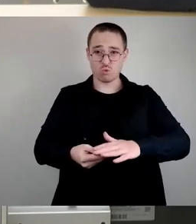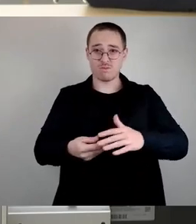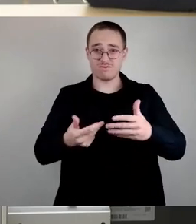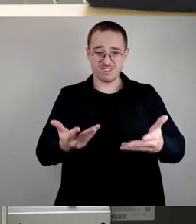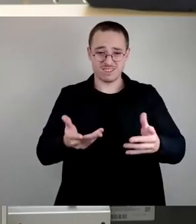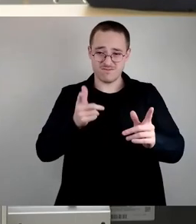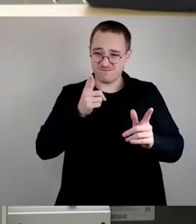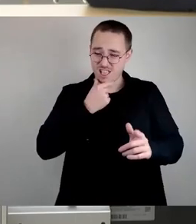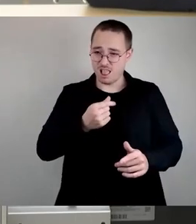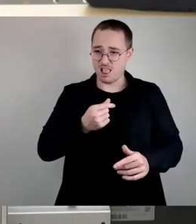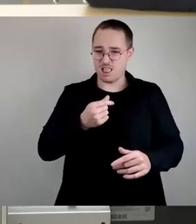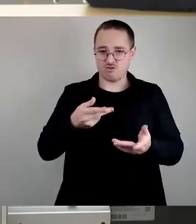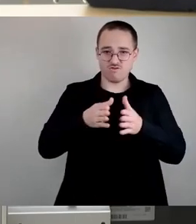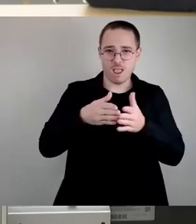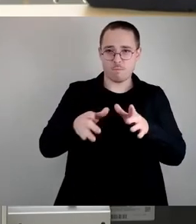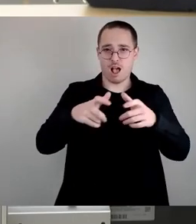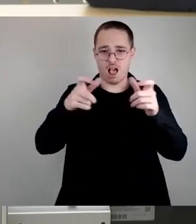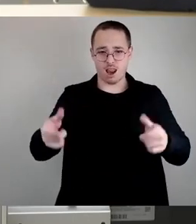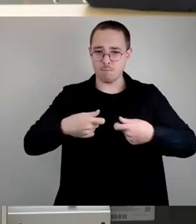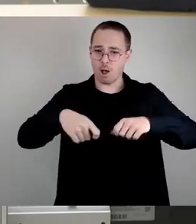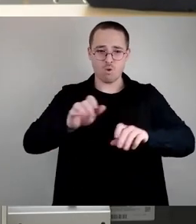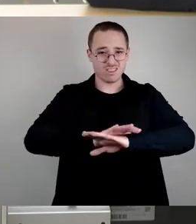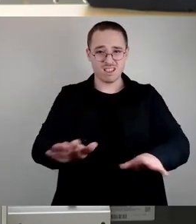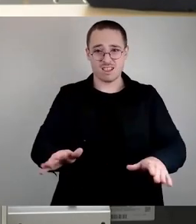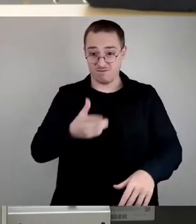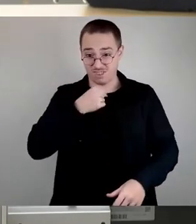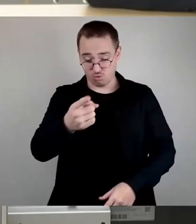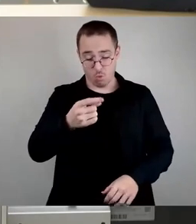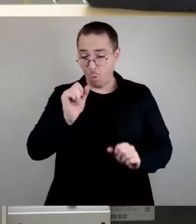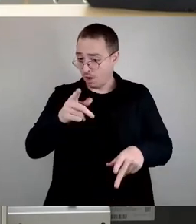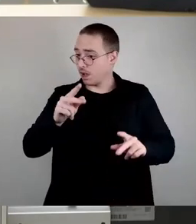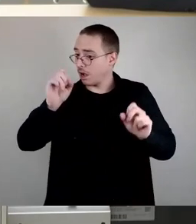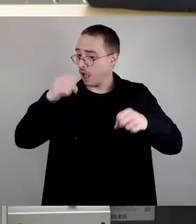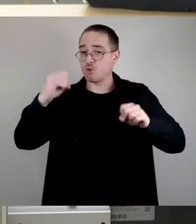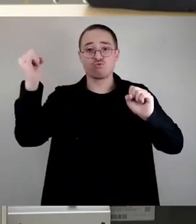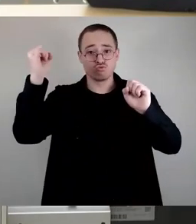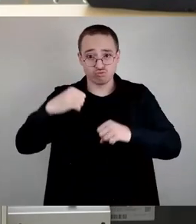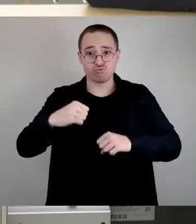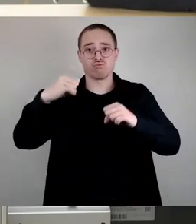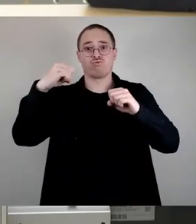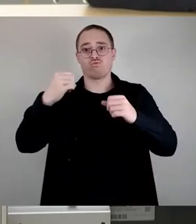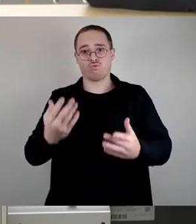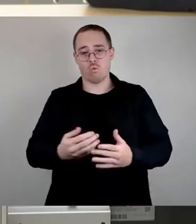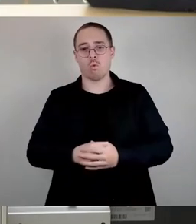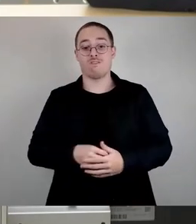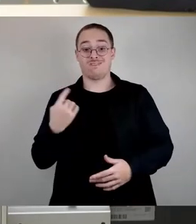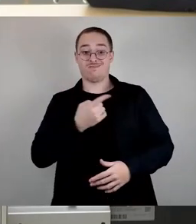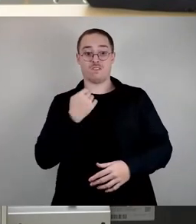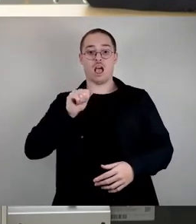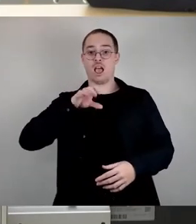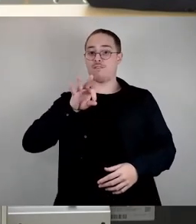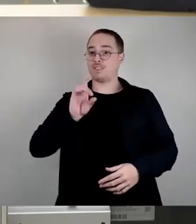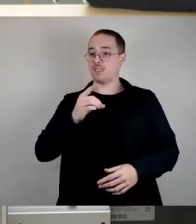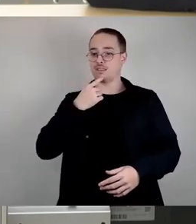Dann können Sie dem Ganzen natürlich zustimmen. Wir wollen das nicht als AfD. Wir stehen zu dem Versprechen, was der Stadtrat am